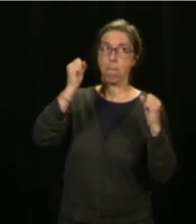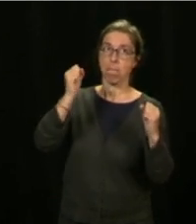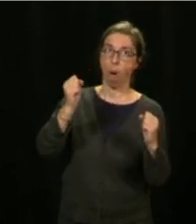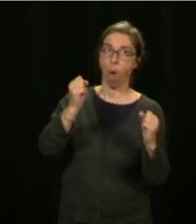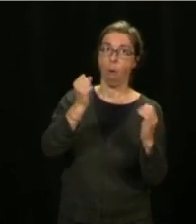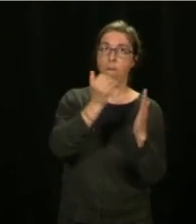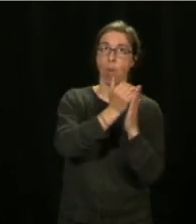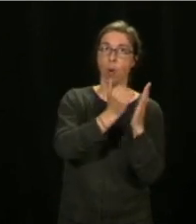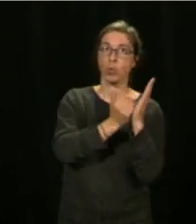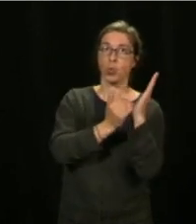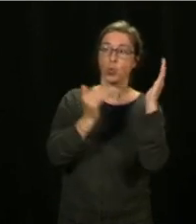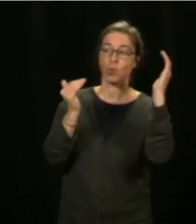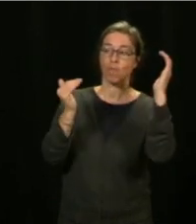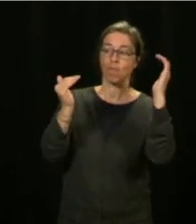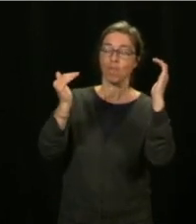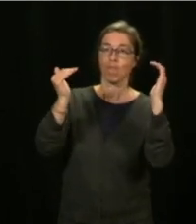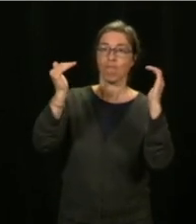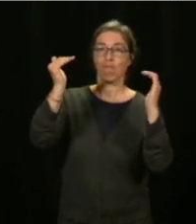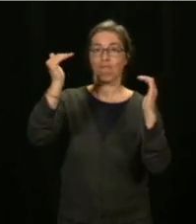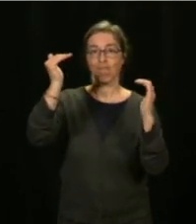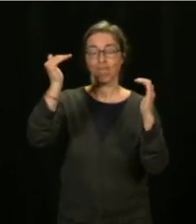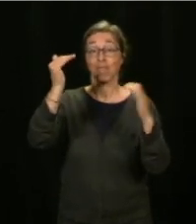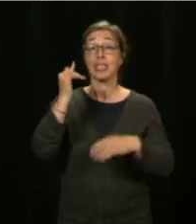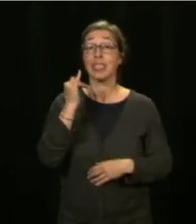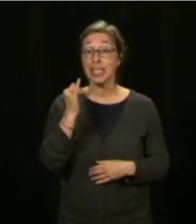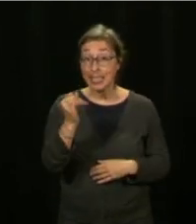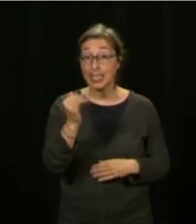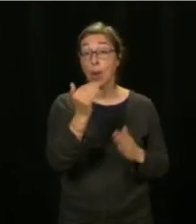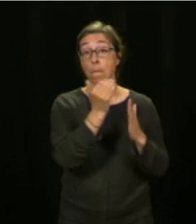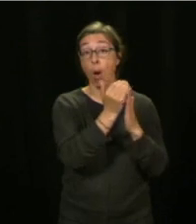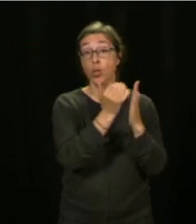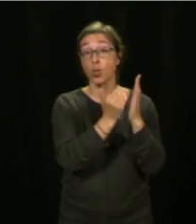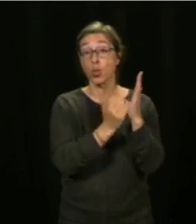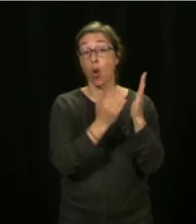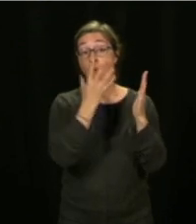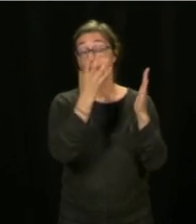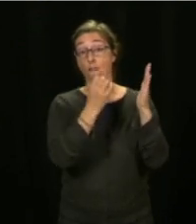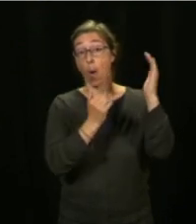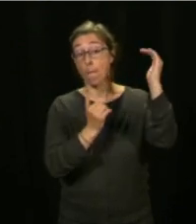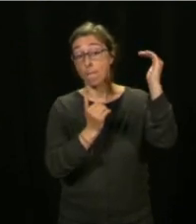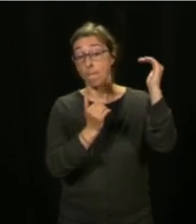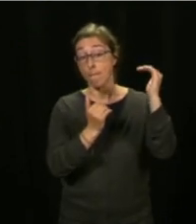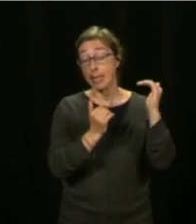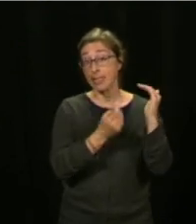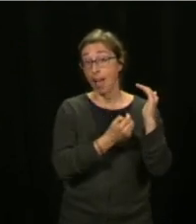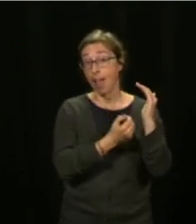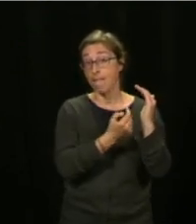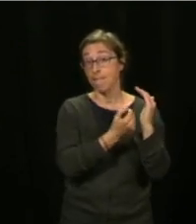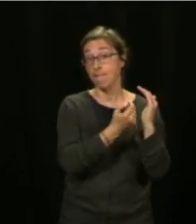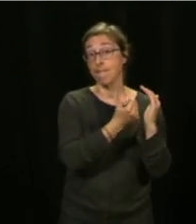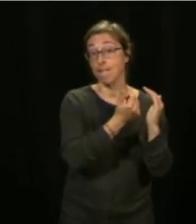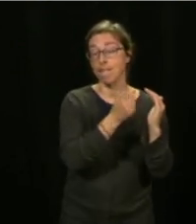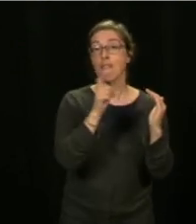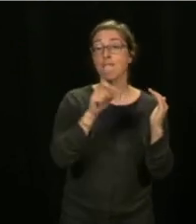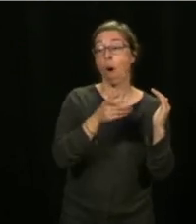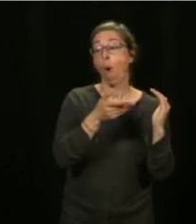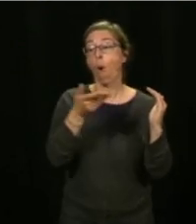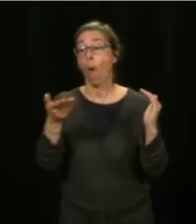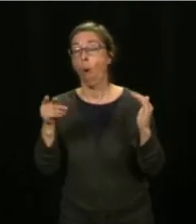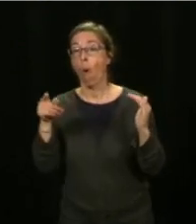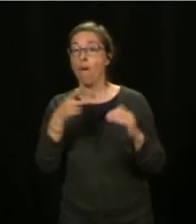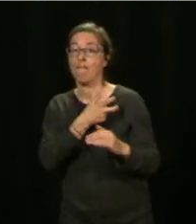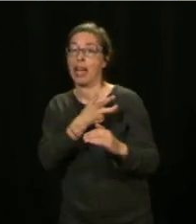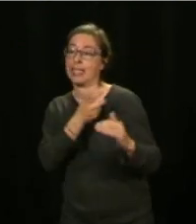sanitaires, qu'est qu'il faut faire? Il faut monter la vaccination. Alors, je le répète, c'est vraiment un équilibre entre les deux. Mois de mai,